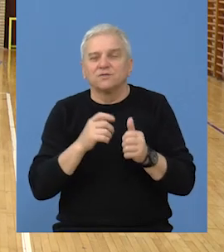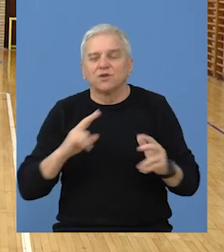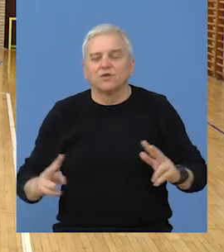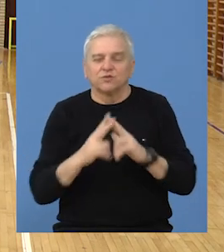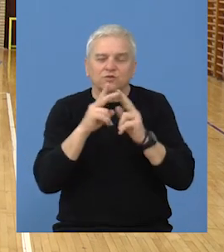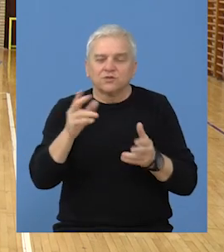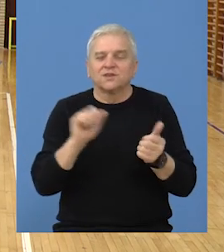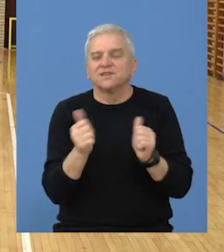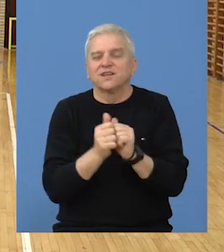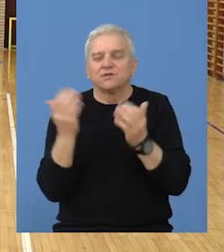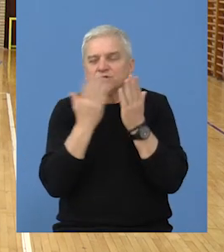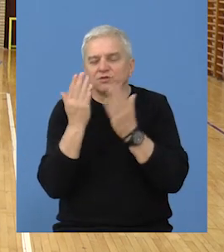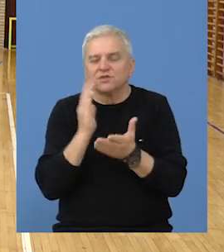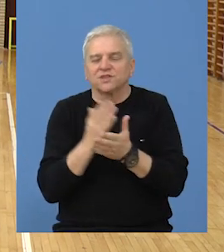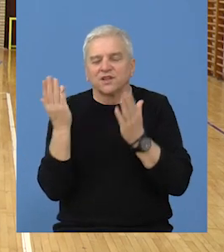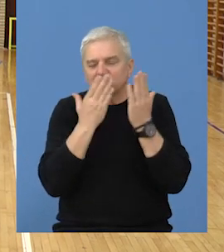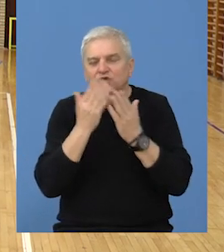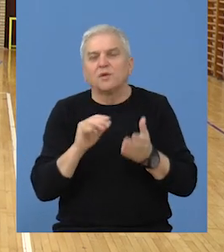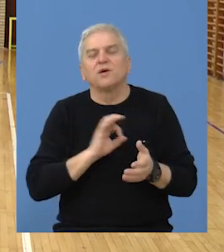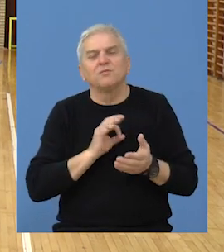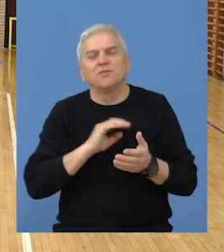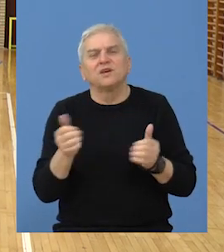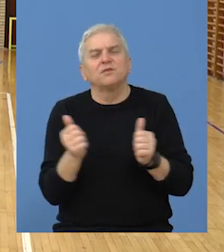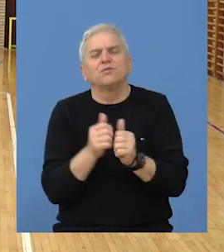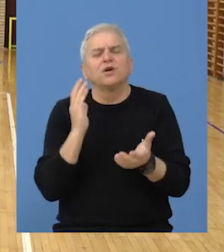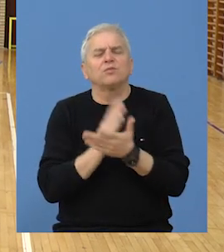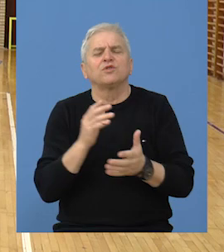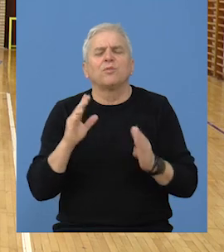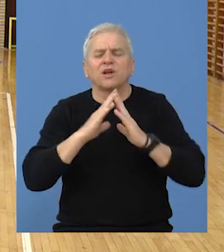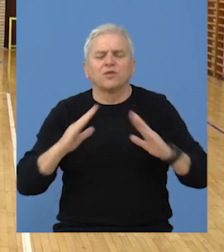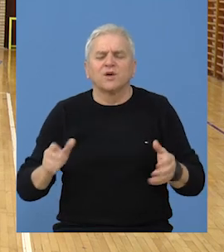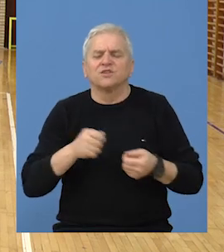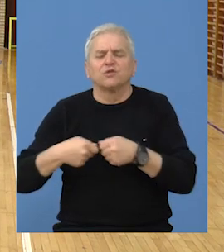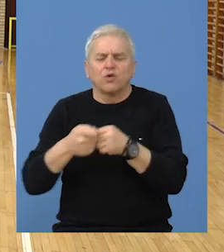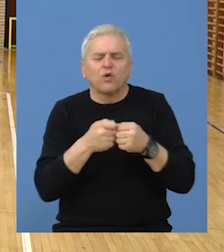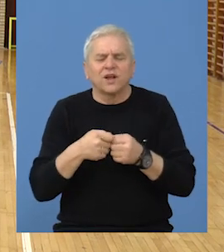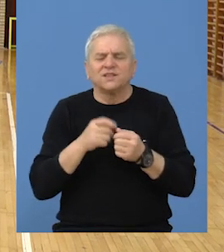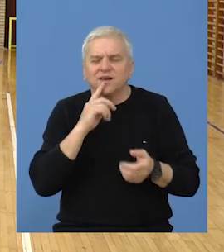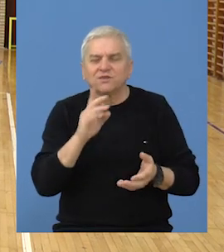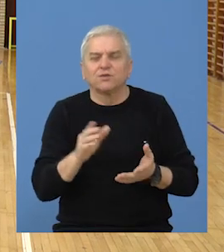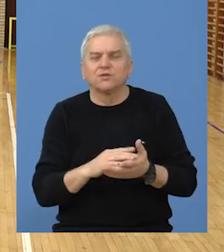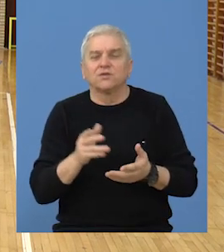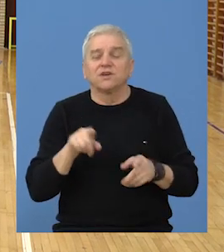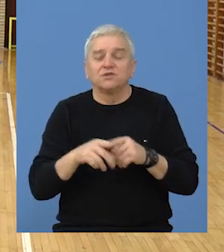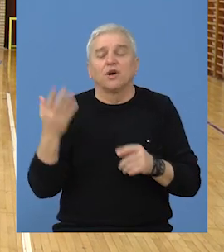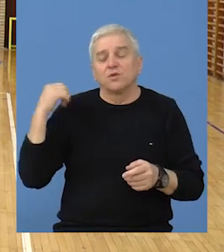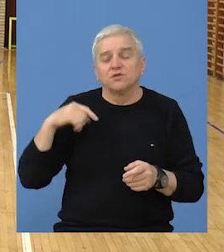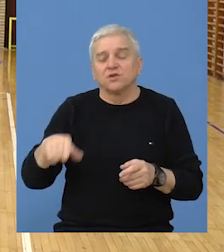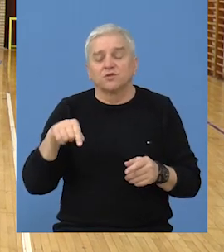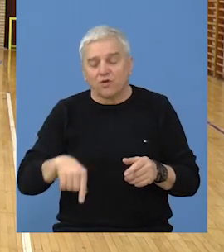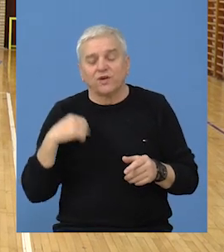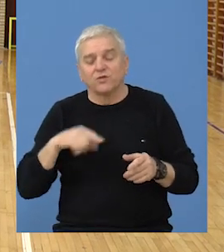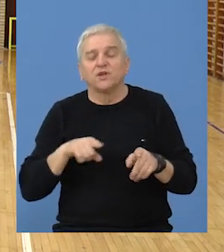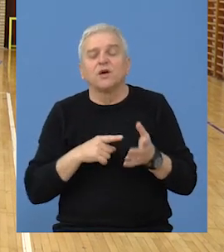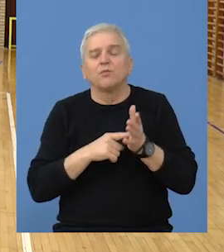Save Sportova je izašao u susjed zajedno sa srednjim školama Bečeja da jednostavno bude dobro domaćini organizator. Nadamo se da i